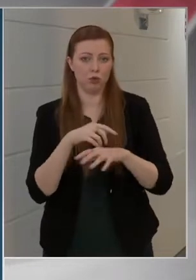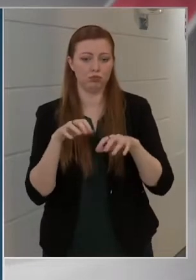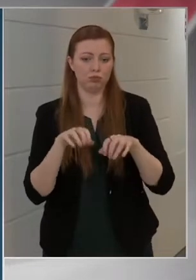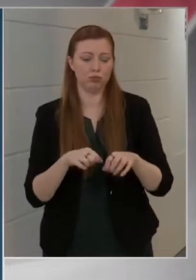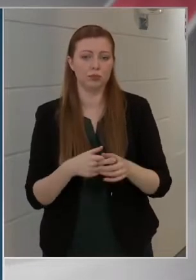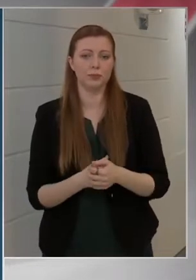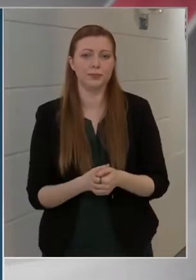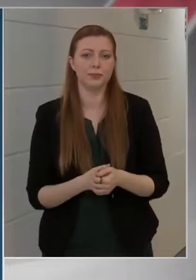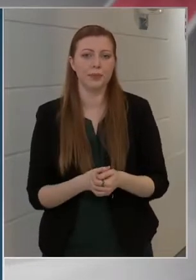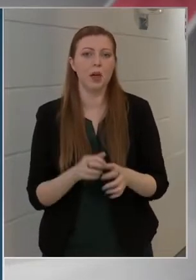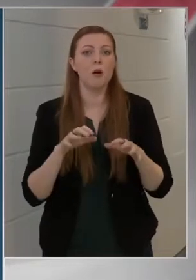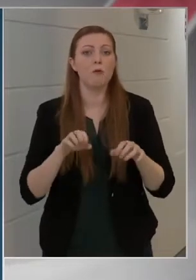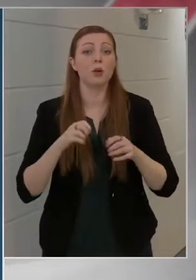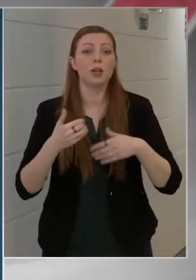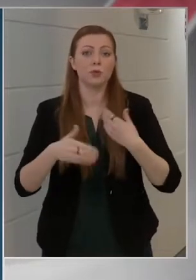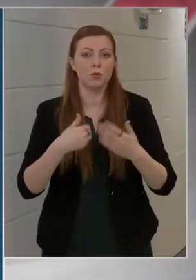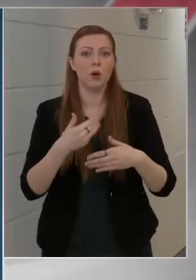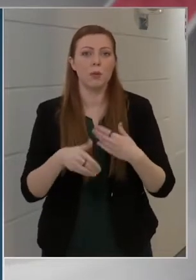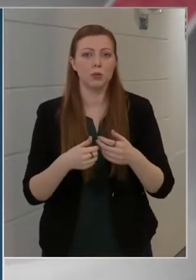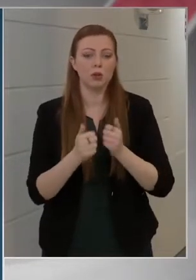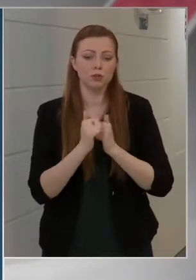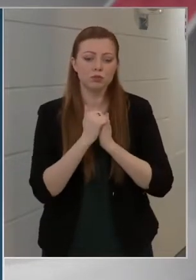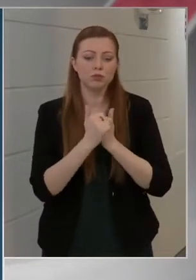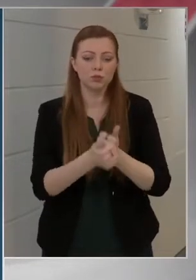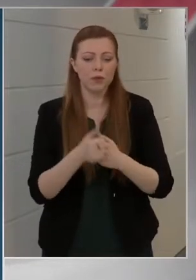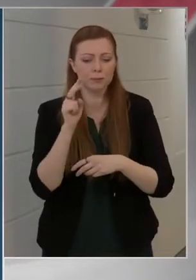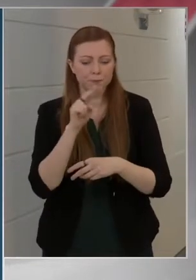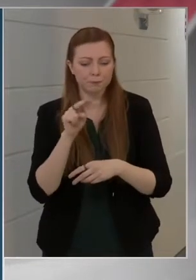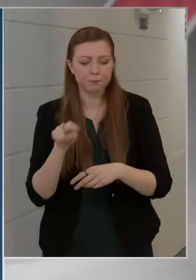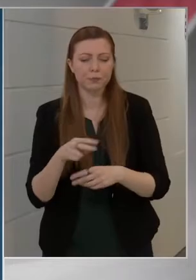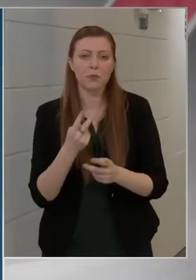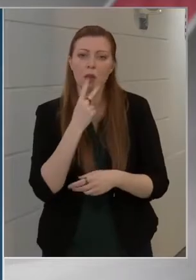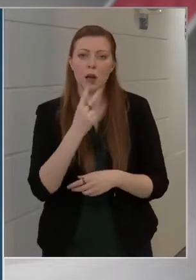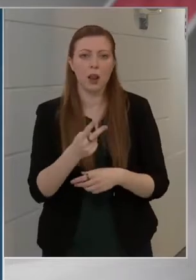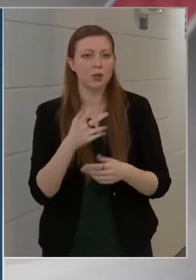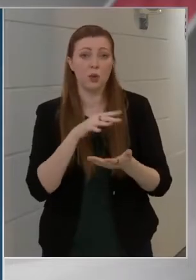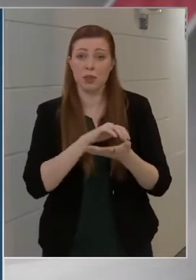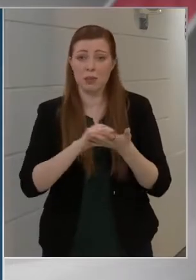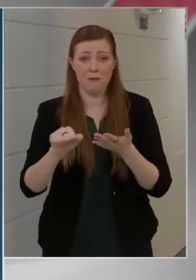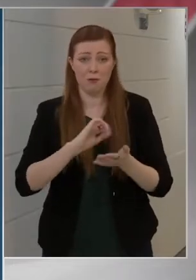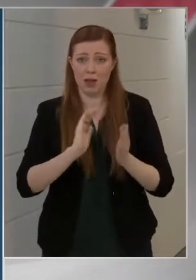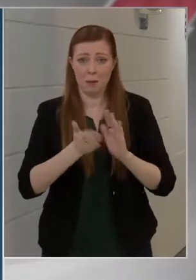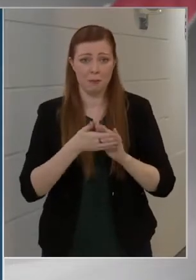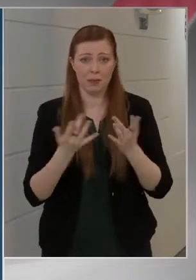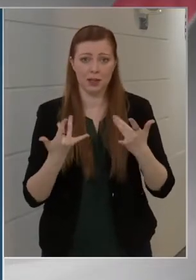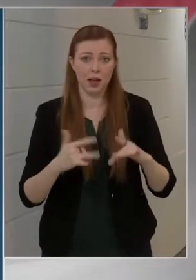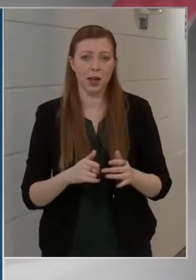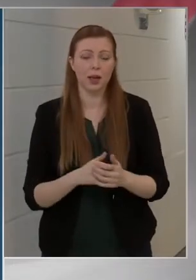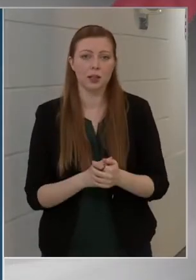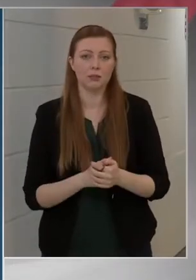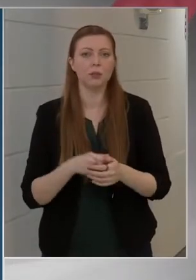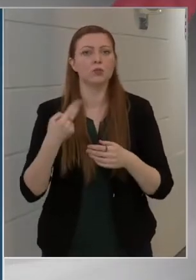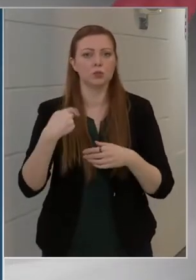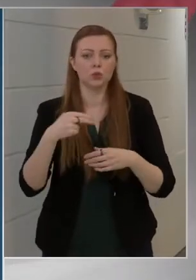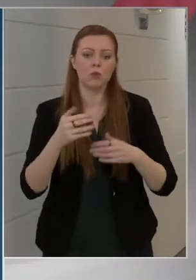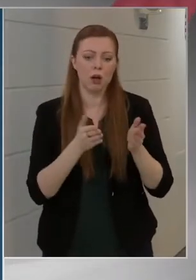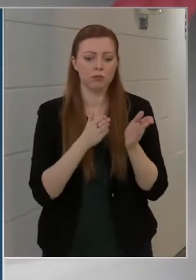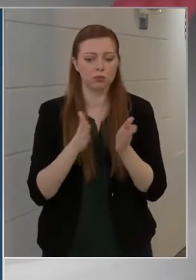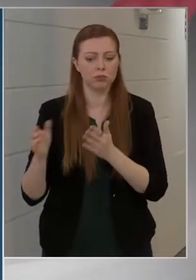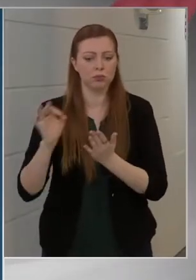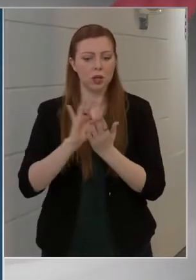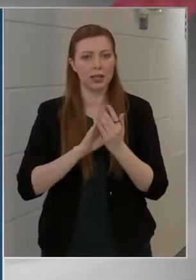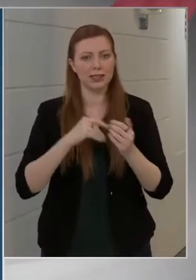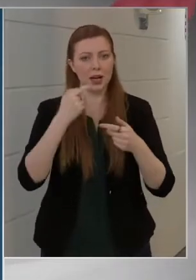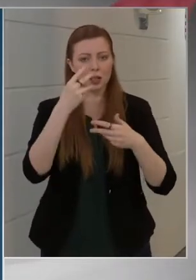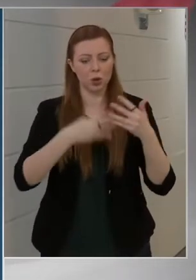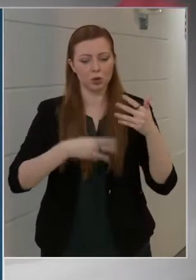A foglalásokat folyamatosan nyomon követjük, és ha úgy látjuk, hogy nem fogy el minden hely, akkor tovább haladunk a regisztráltak